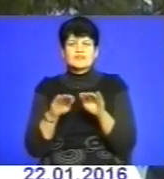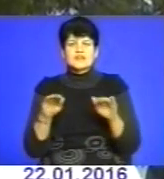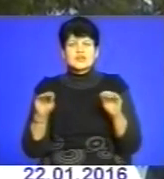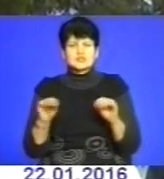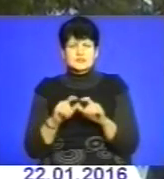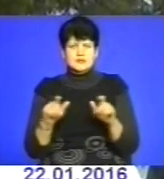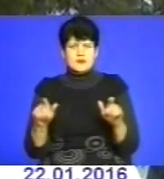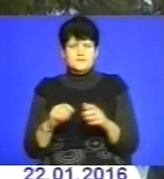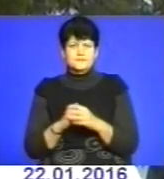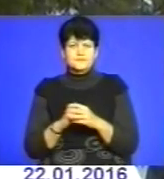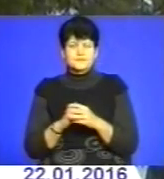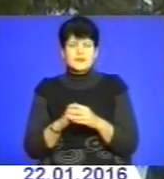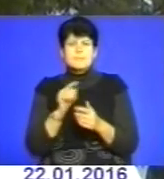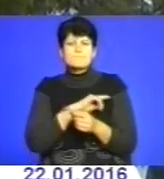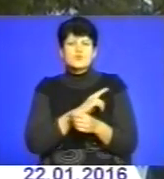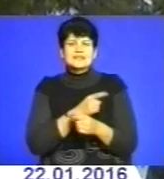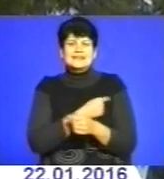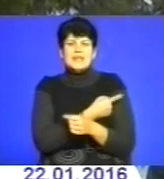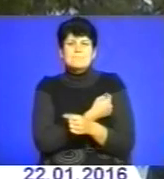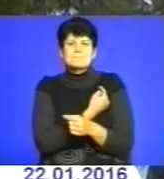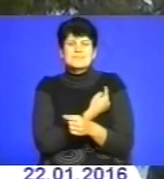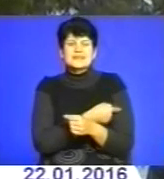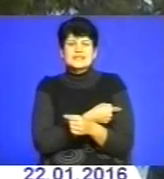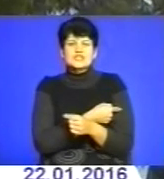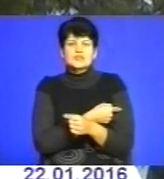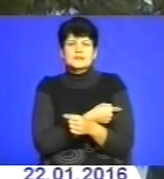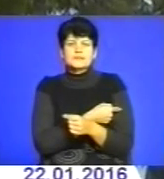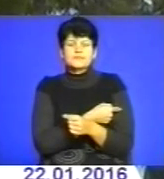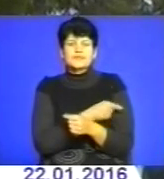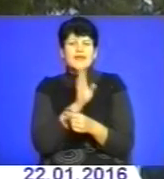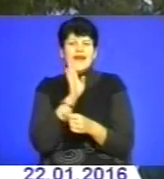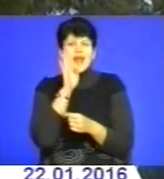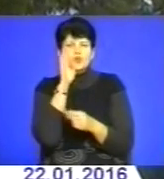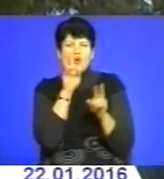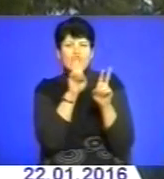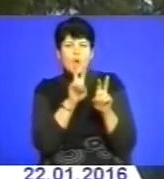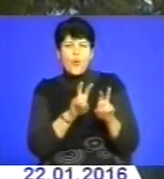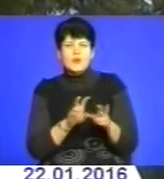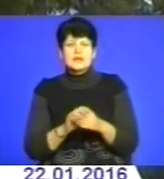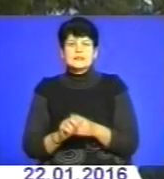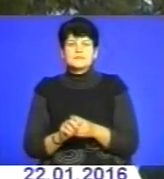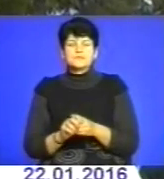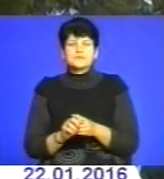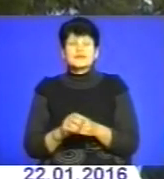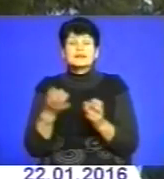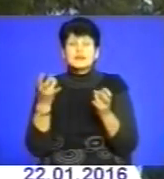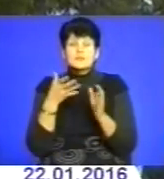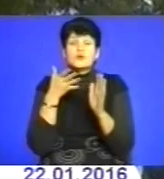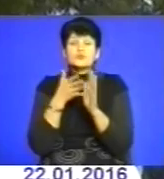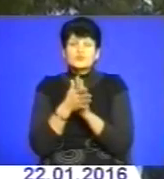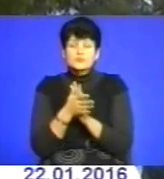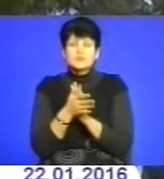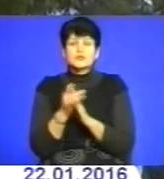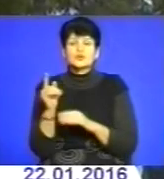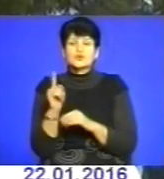посилений медичний ранковий огляд. Треба розуміти, що доволі